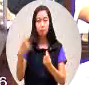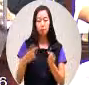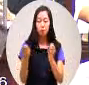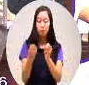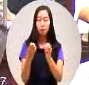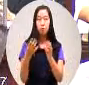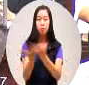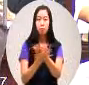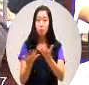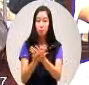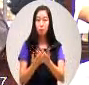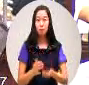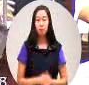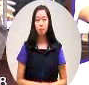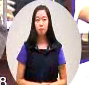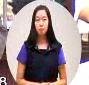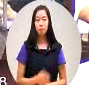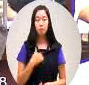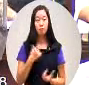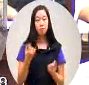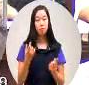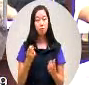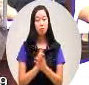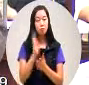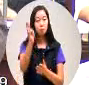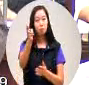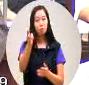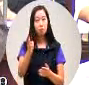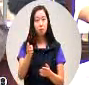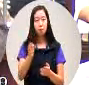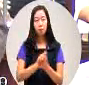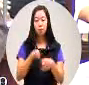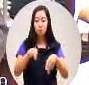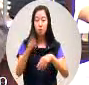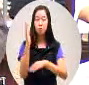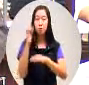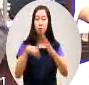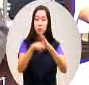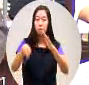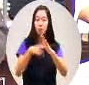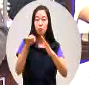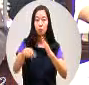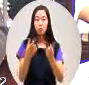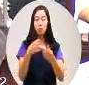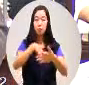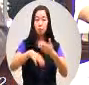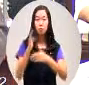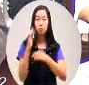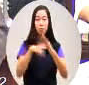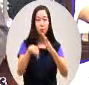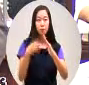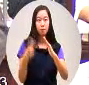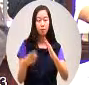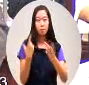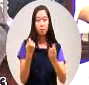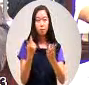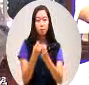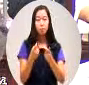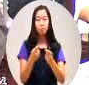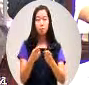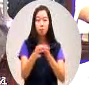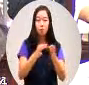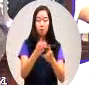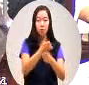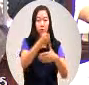有一定的协商那我会要求我们在行政院我们在跟内政部我们的营建署